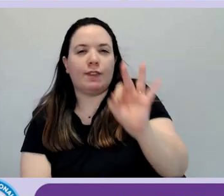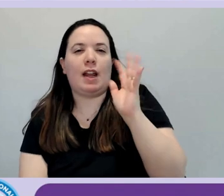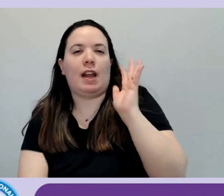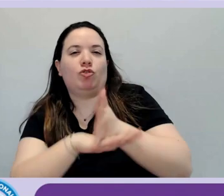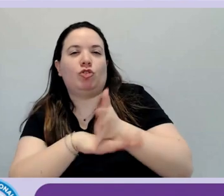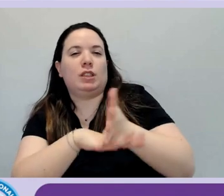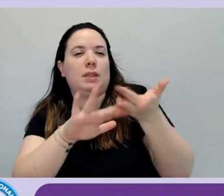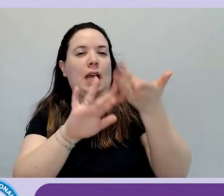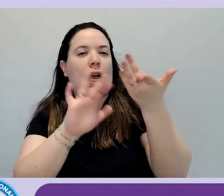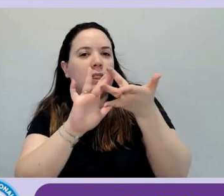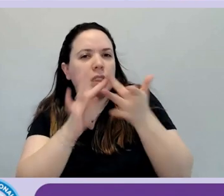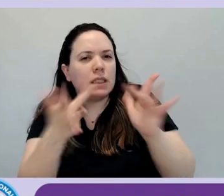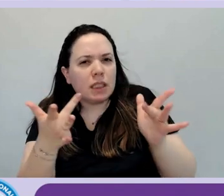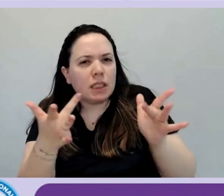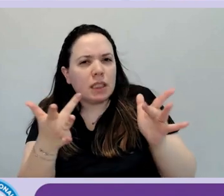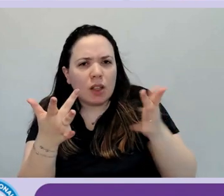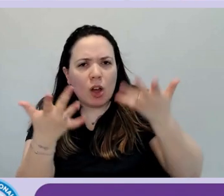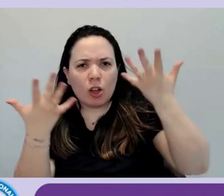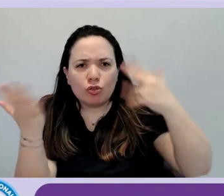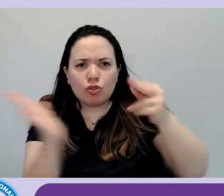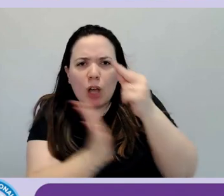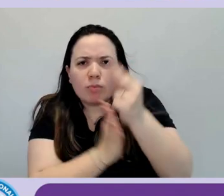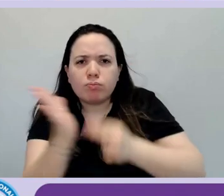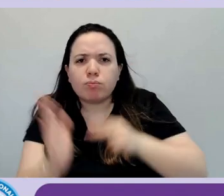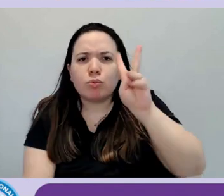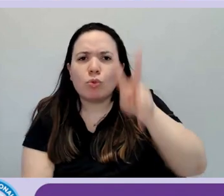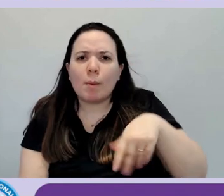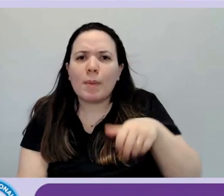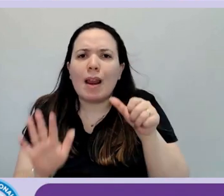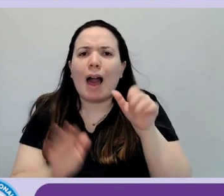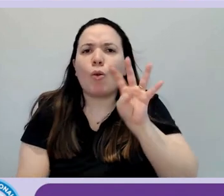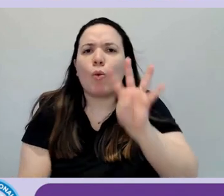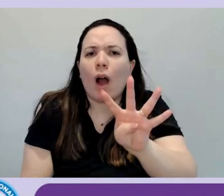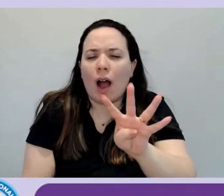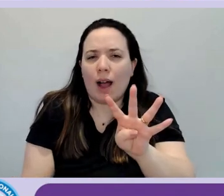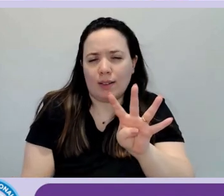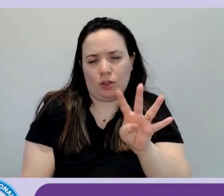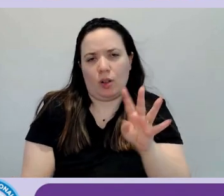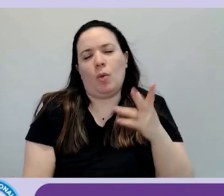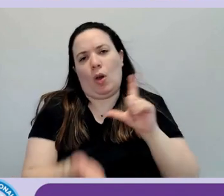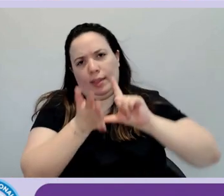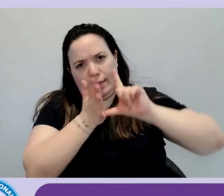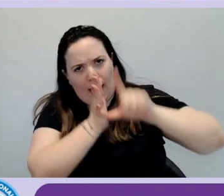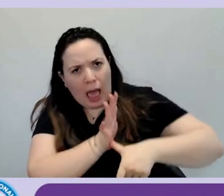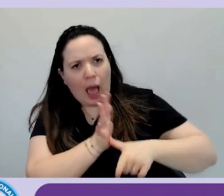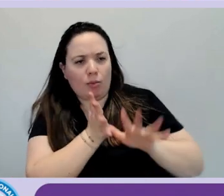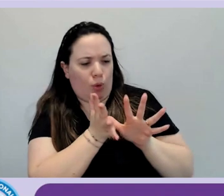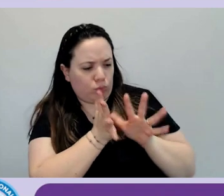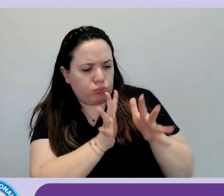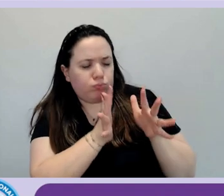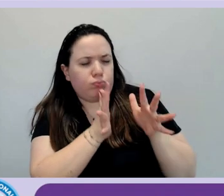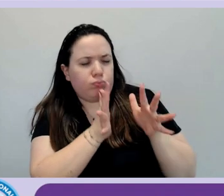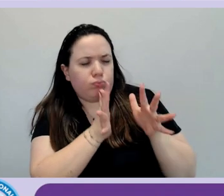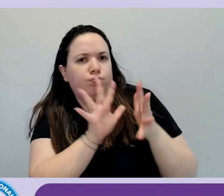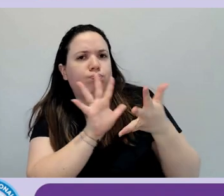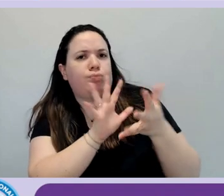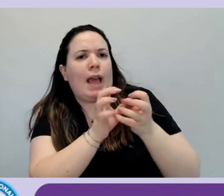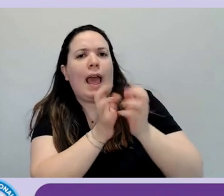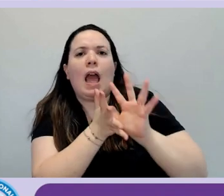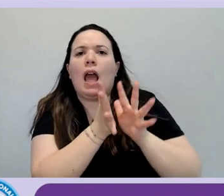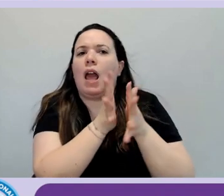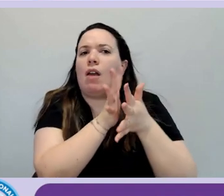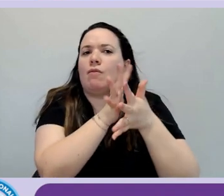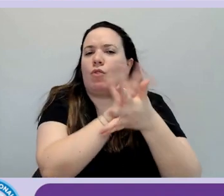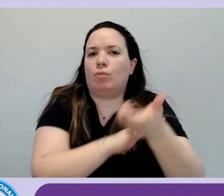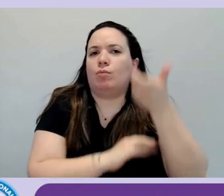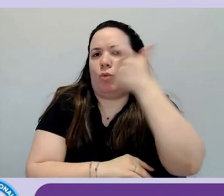ICT esiste dal 2004. Ha avuto evoluzione via via con l'espansione dovuta anche alla Web